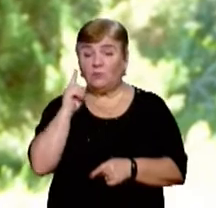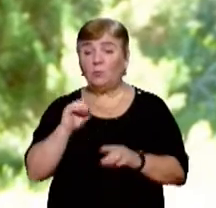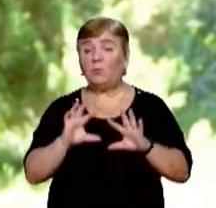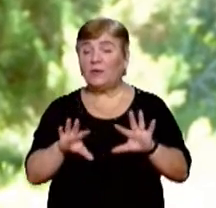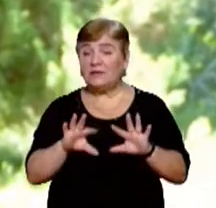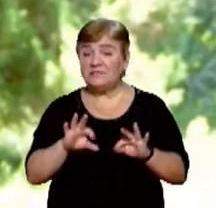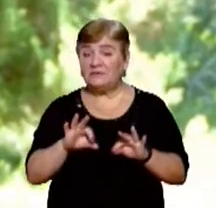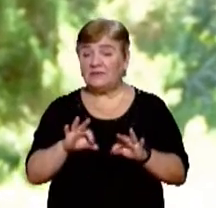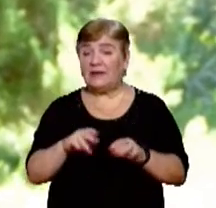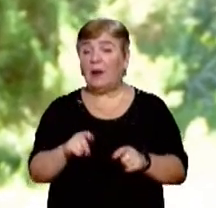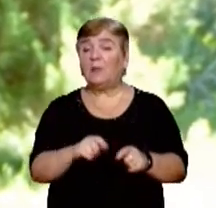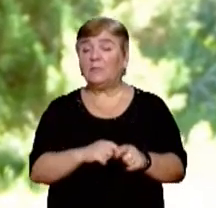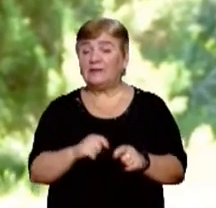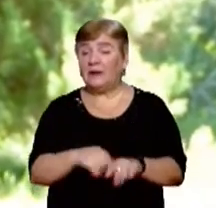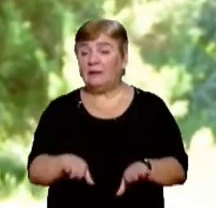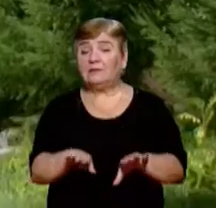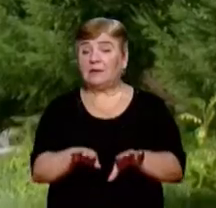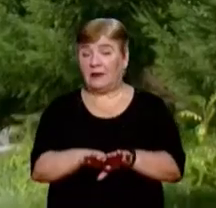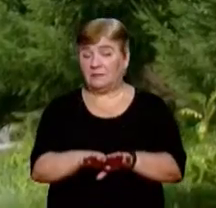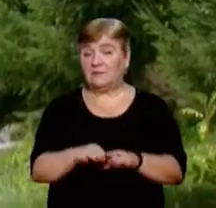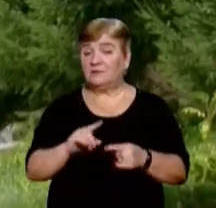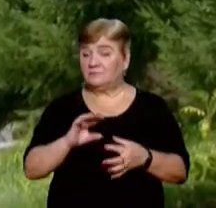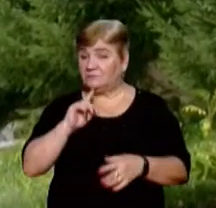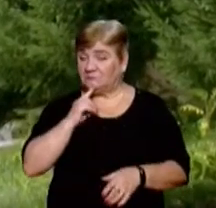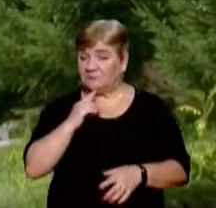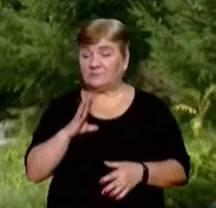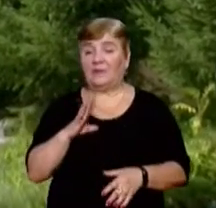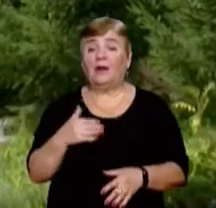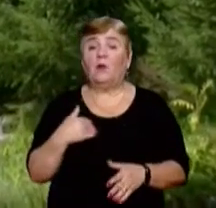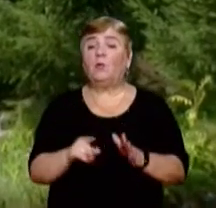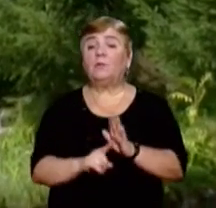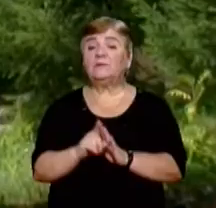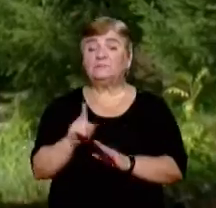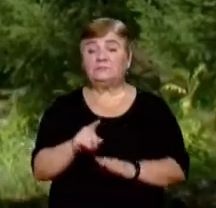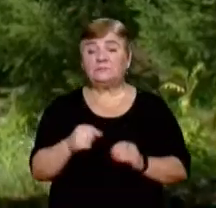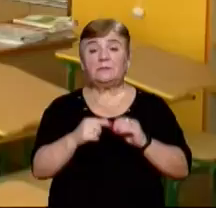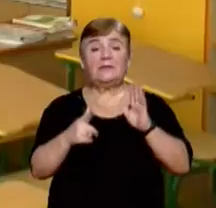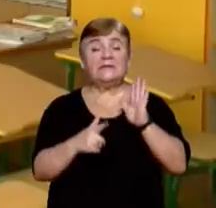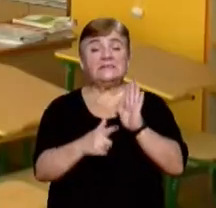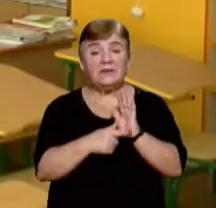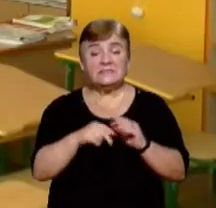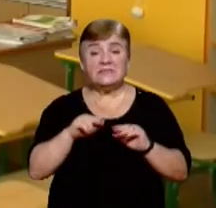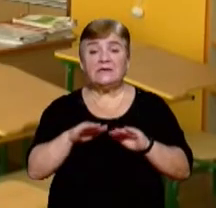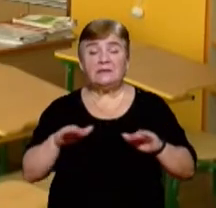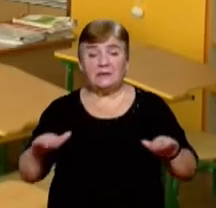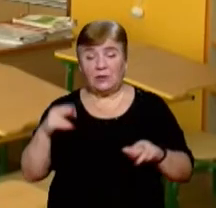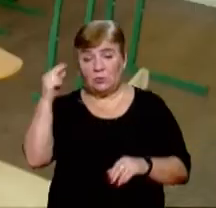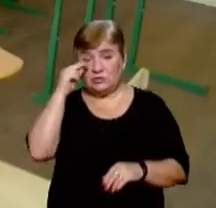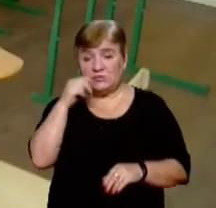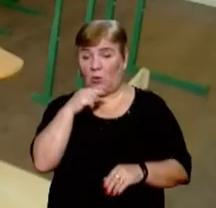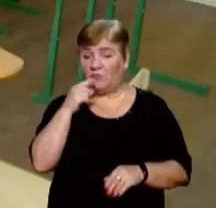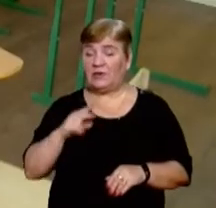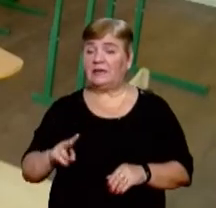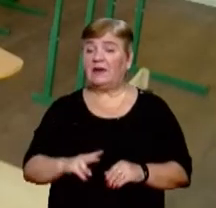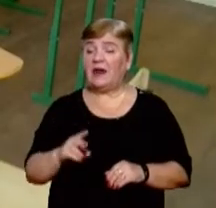пояснювати матеріал, тому що зв'язку з інтернетом не було. У Стрибській початковій школі навчається 17 учнів, каже директорка закладу